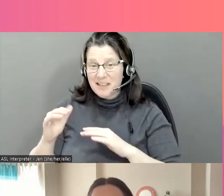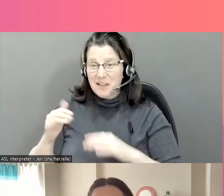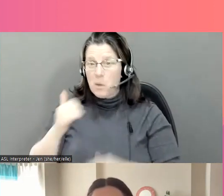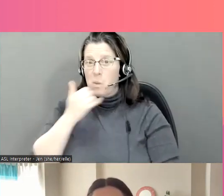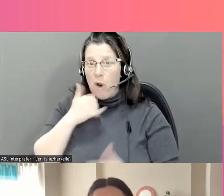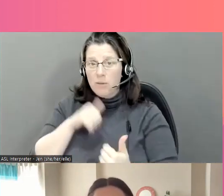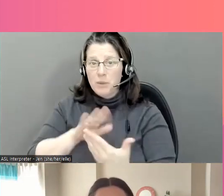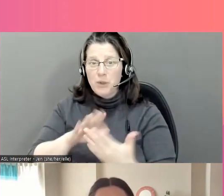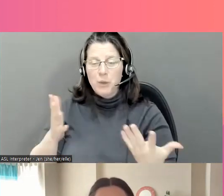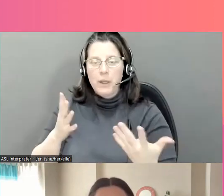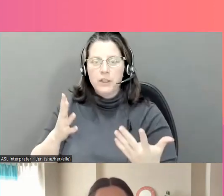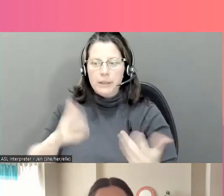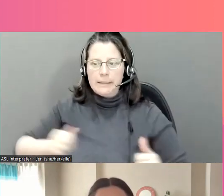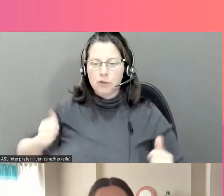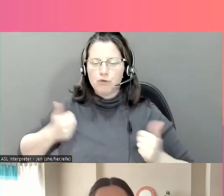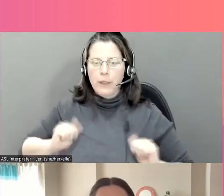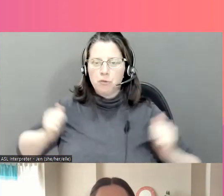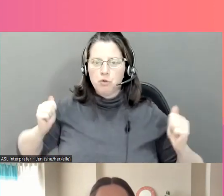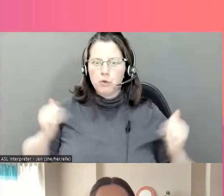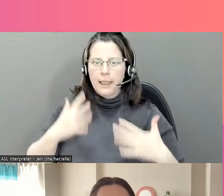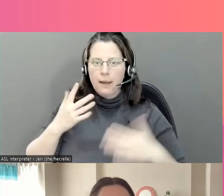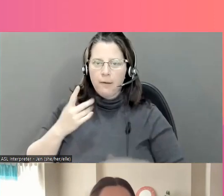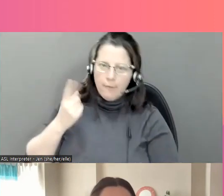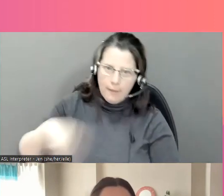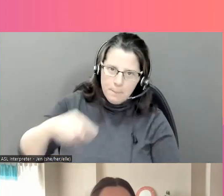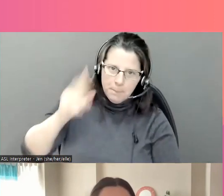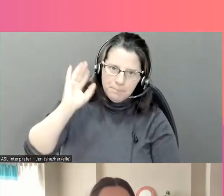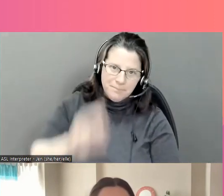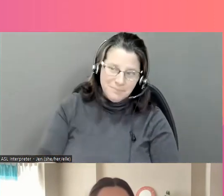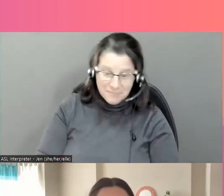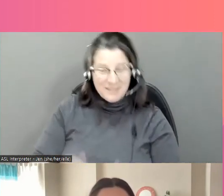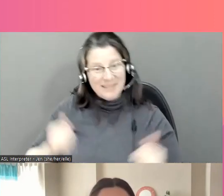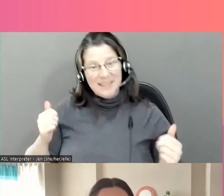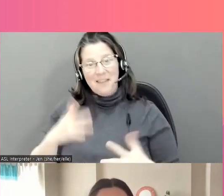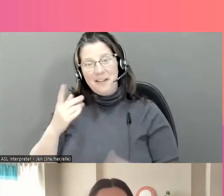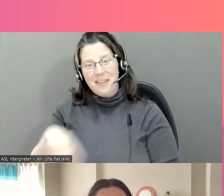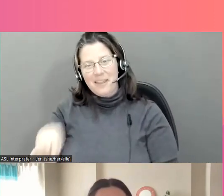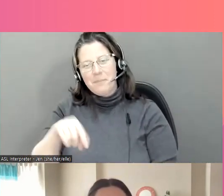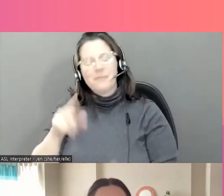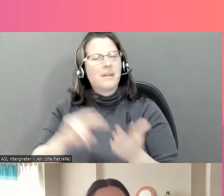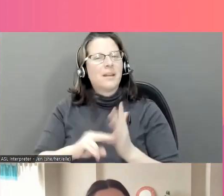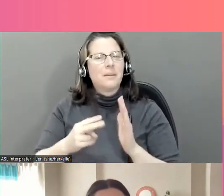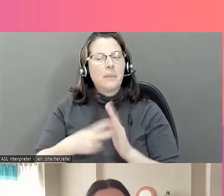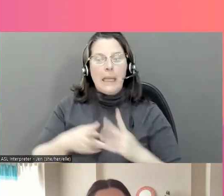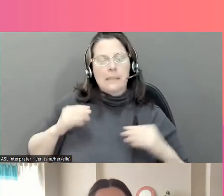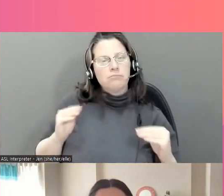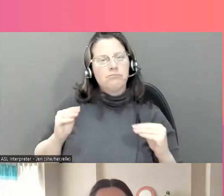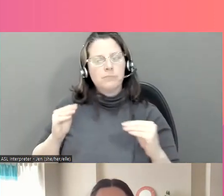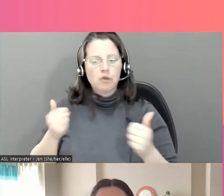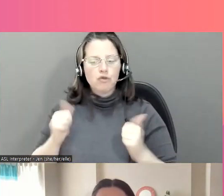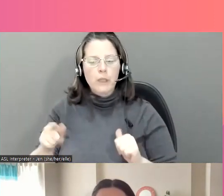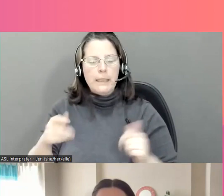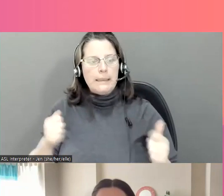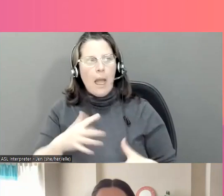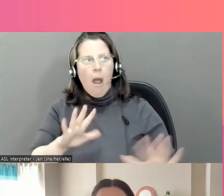Donc, le piège premier, c'est d'utiliser une approche alarmiste à l'éducation. Une approche alarmiste, c'est